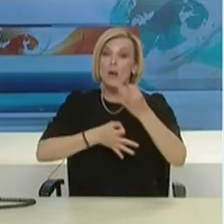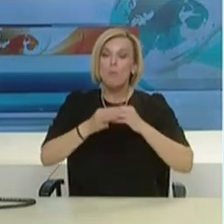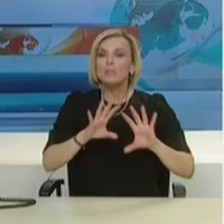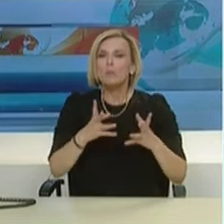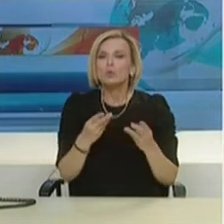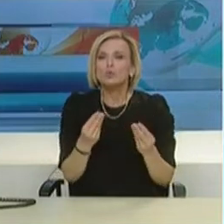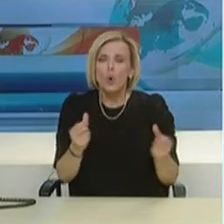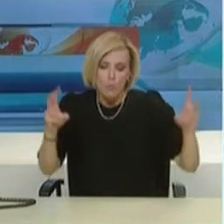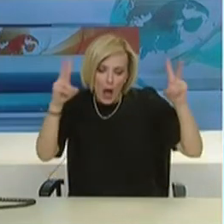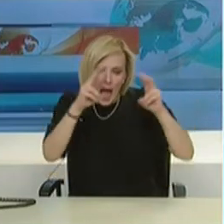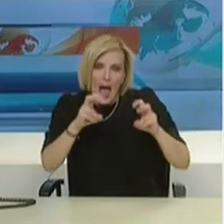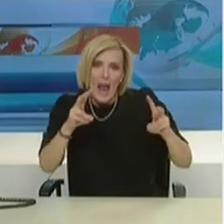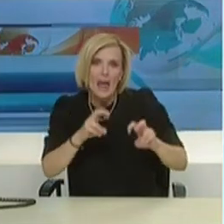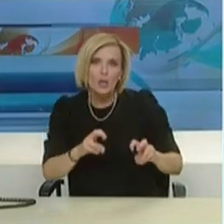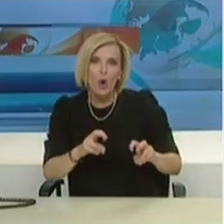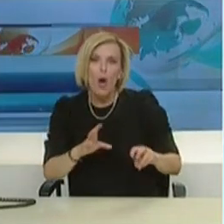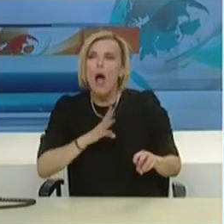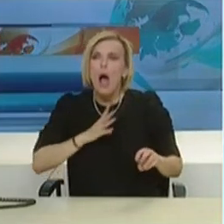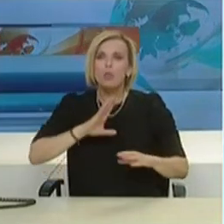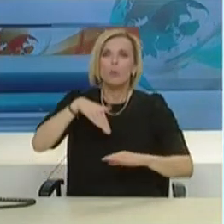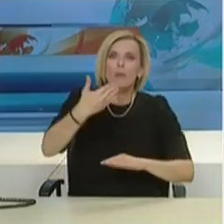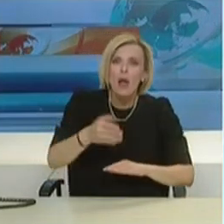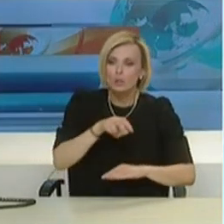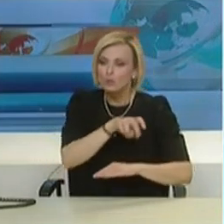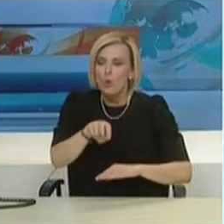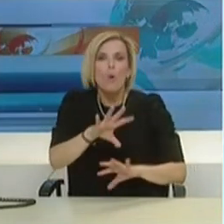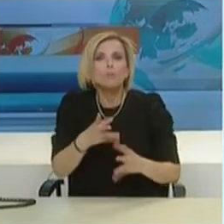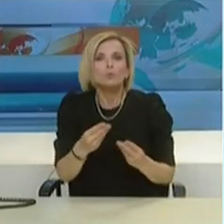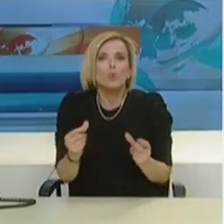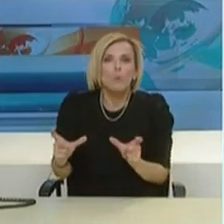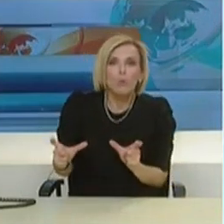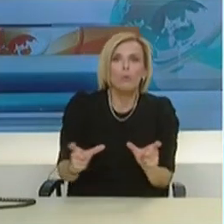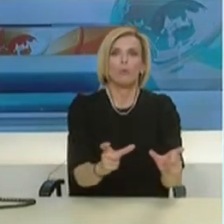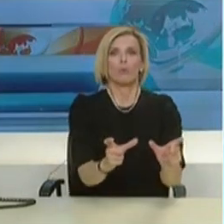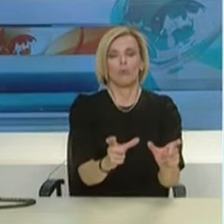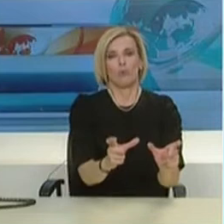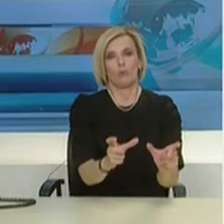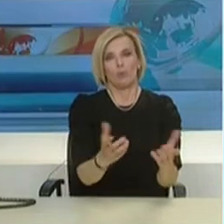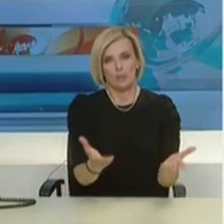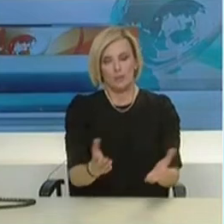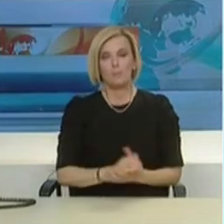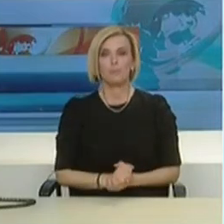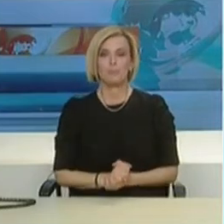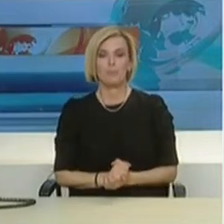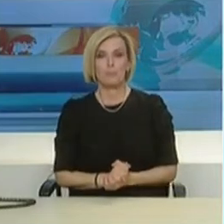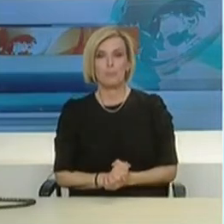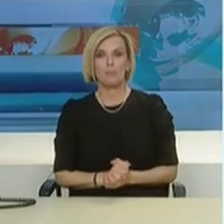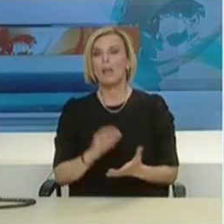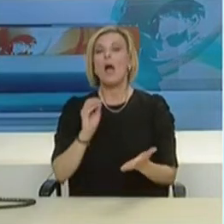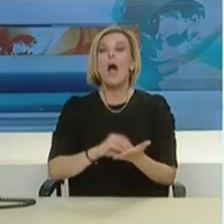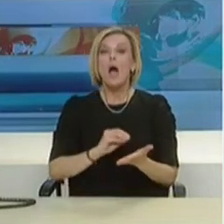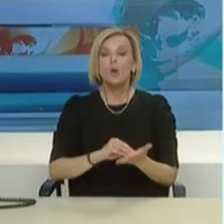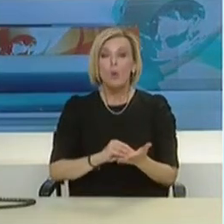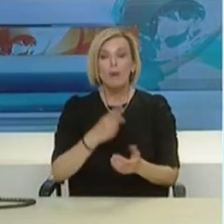και ήθελα να δείσω επίσης αν στη μάγη κατά του ΙΟΥ θα γίνει μια προσπάθεια